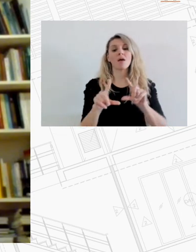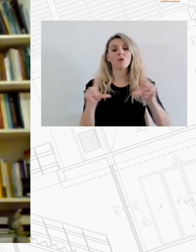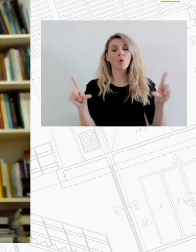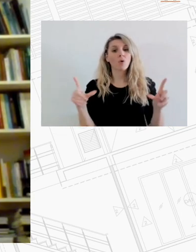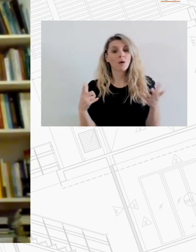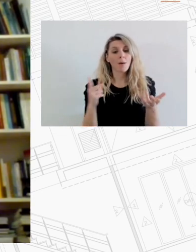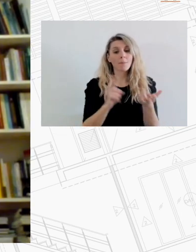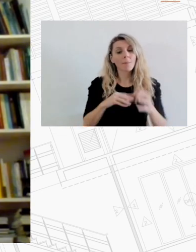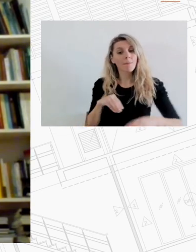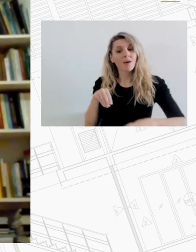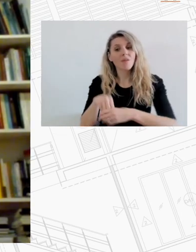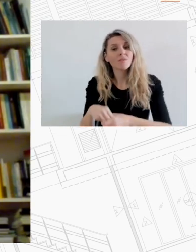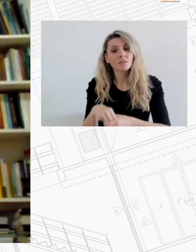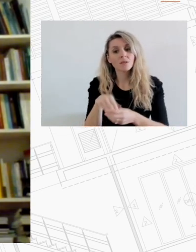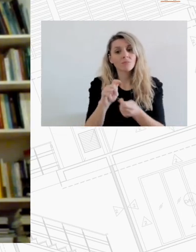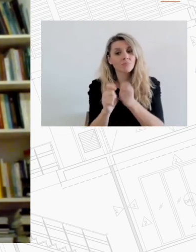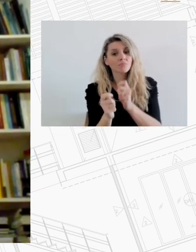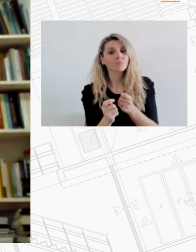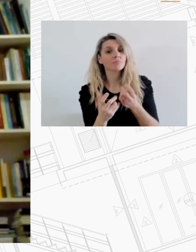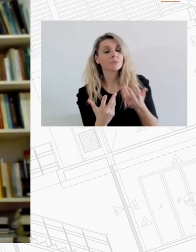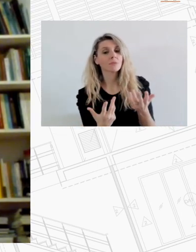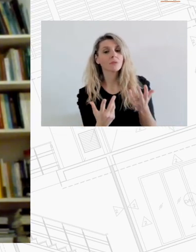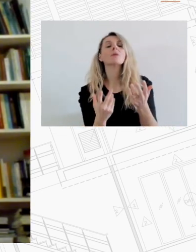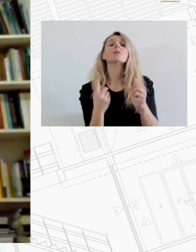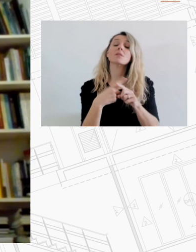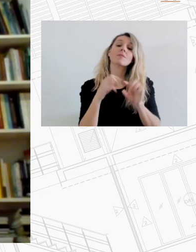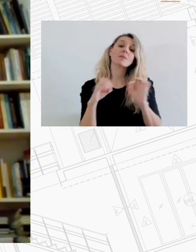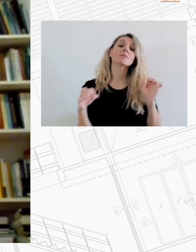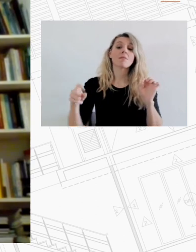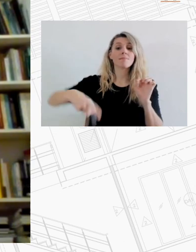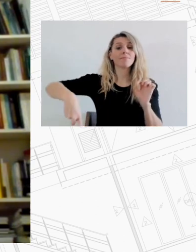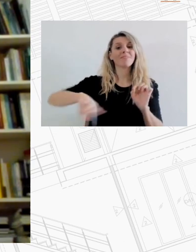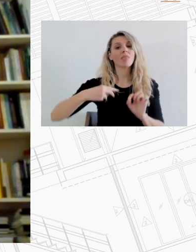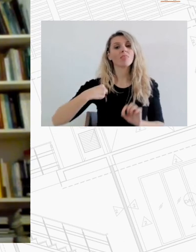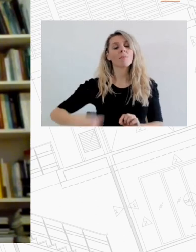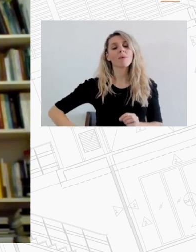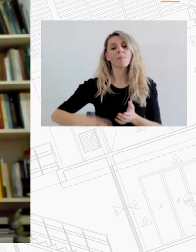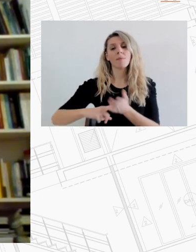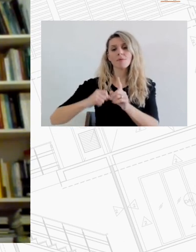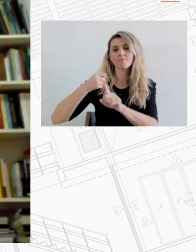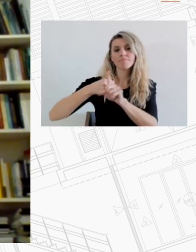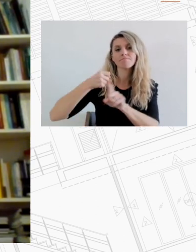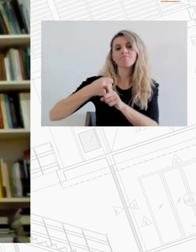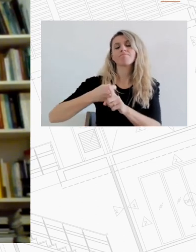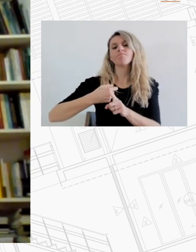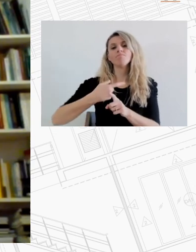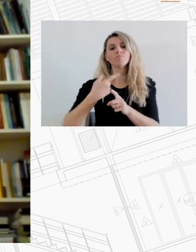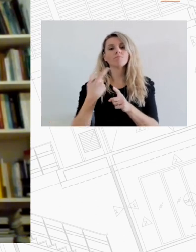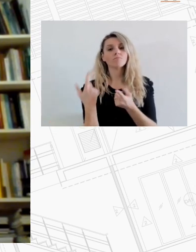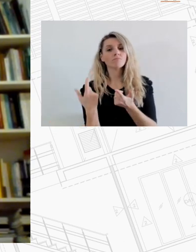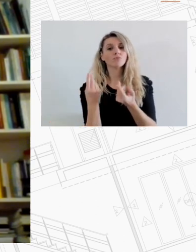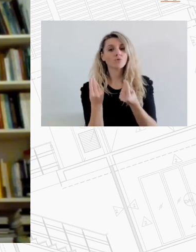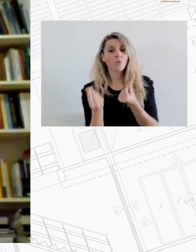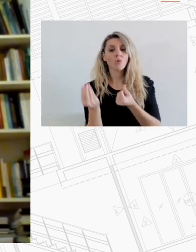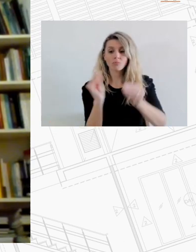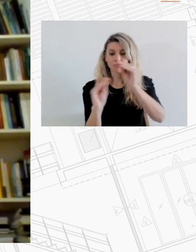παρέμβουμε και από εκεί και πέρα βέβαια θα πρέπει οι Δήμοι να πιέσουν, να διεκδικήσουν, να διαμορφώσουν